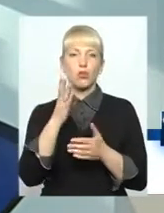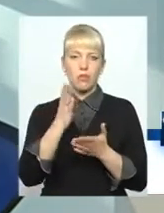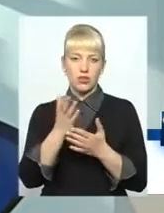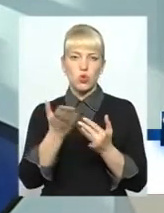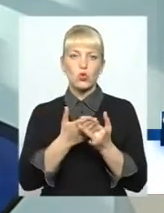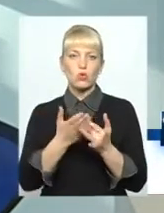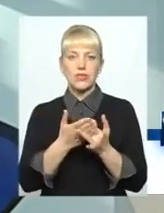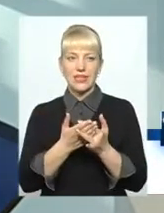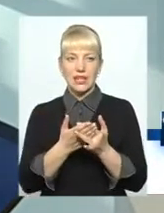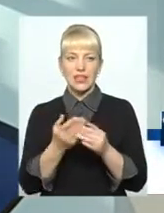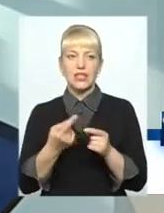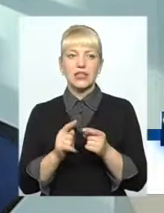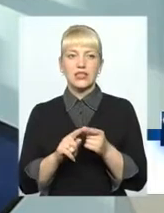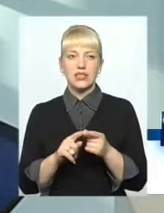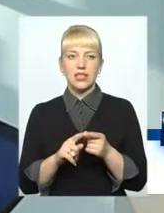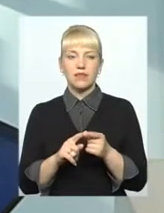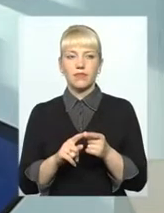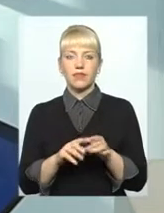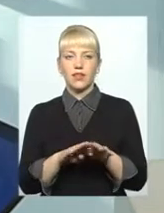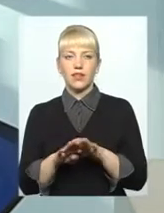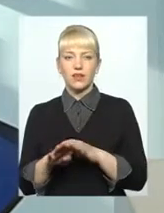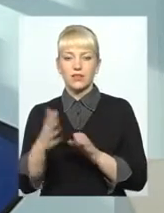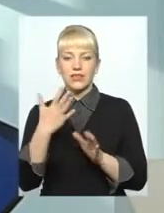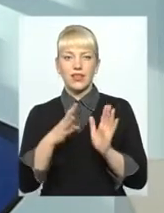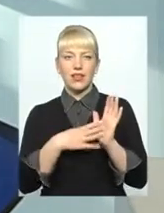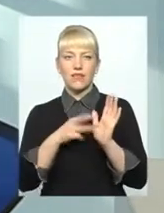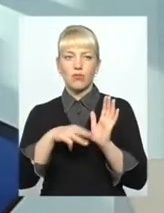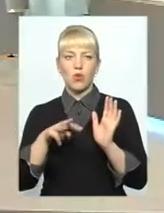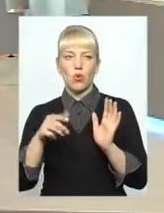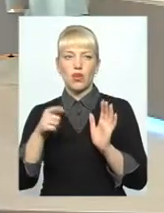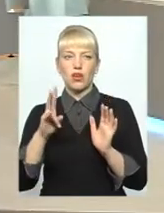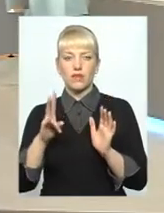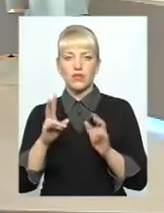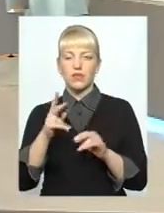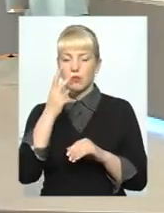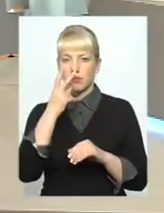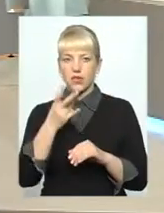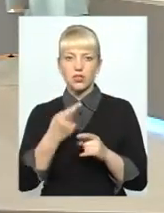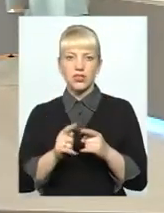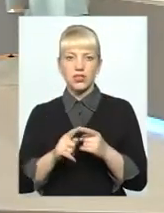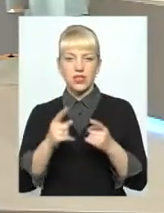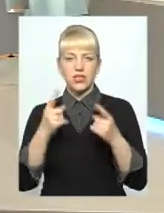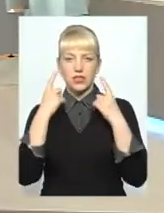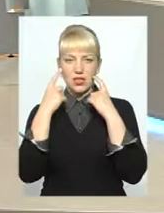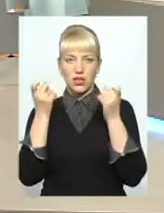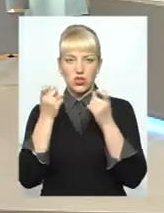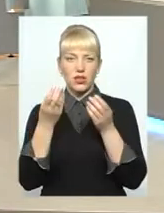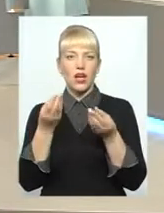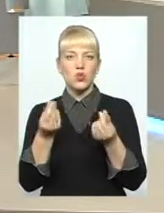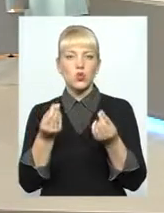субсидіантів. Це на рівні 59 мільйонів гривень. Тобто, як бачите, це значна сума.